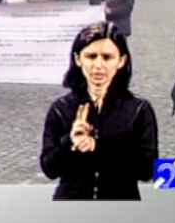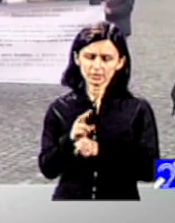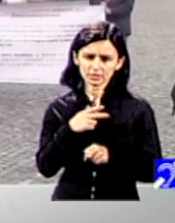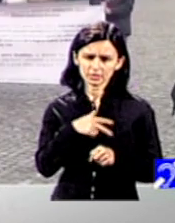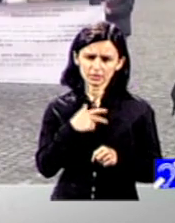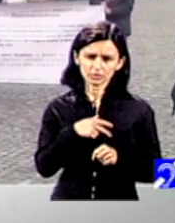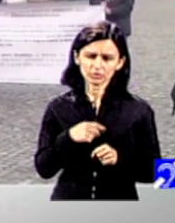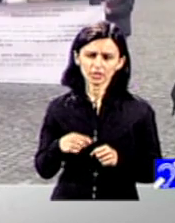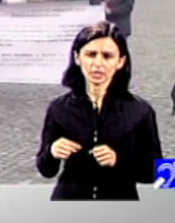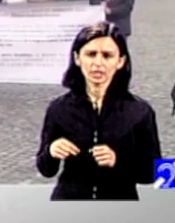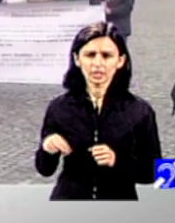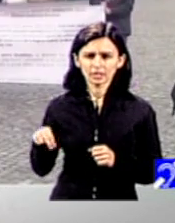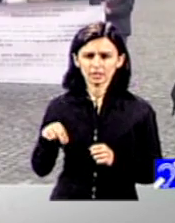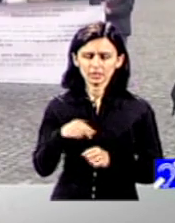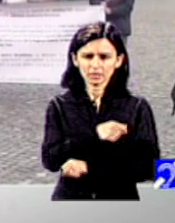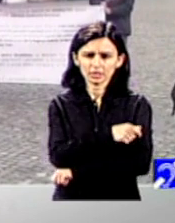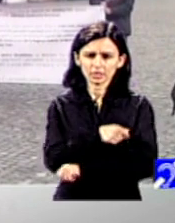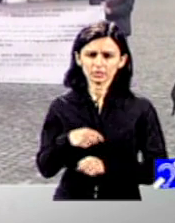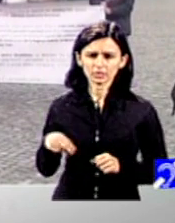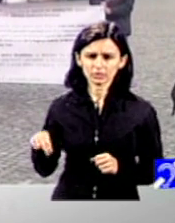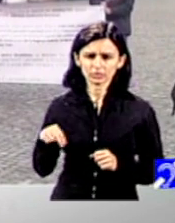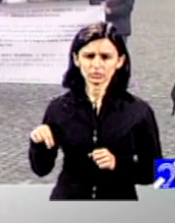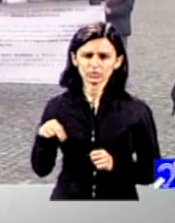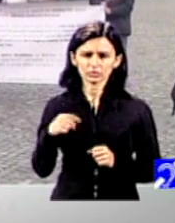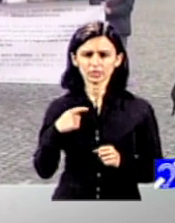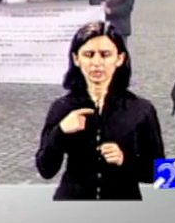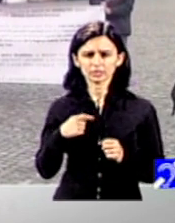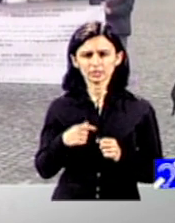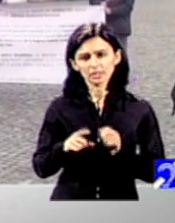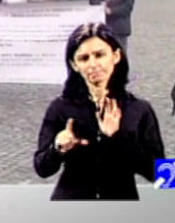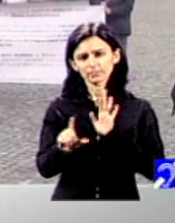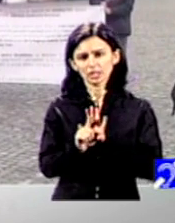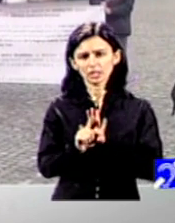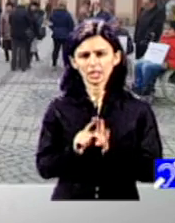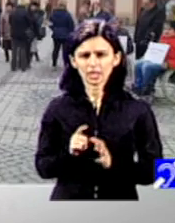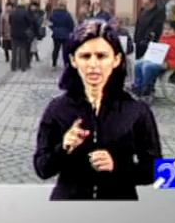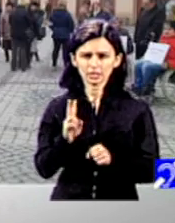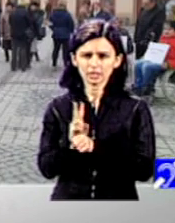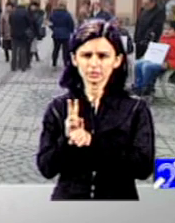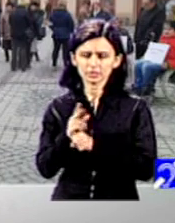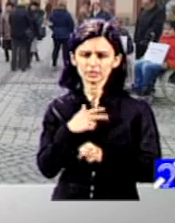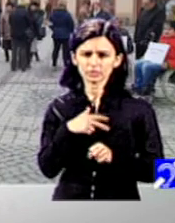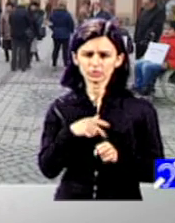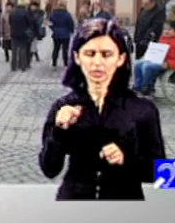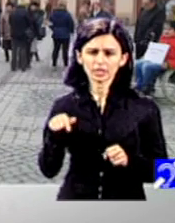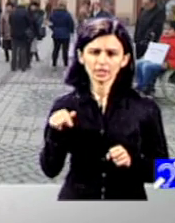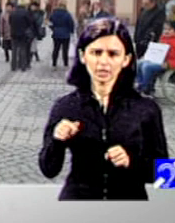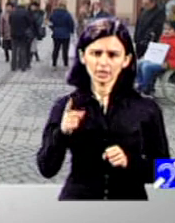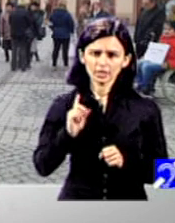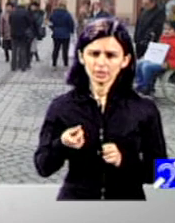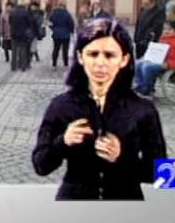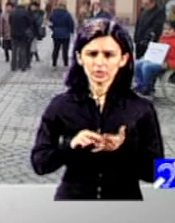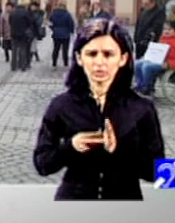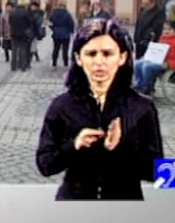la nivel județean, sunt un fel de struțocămilă. Conform legii asistenței sociale, ele ar trebui, de fapt, să